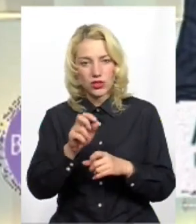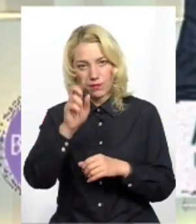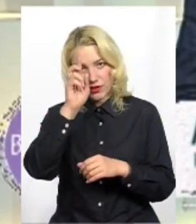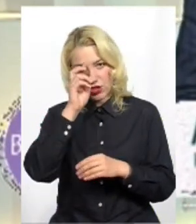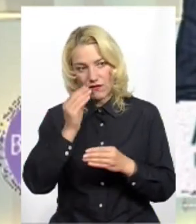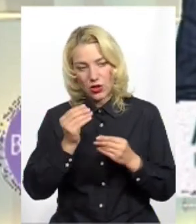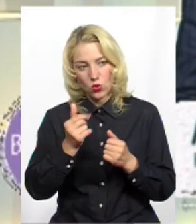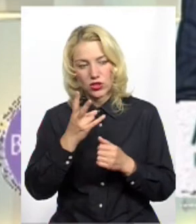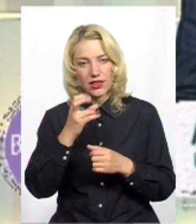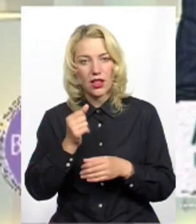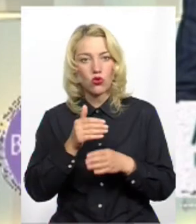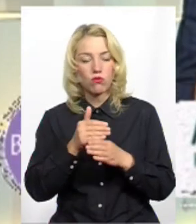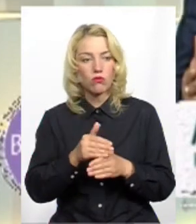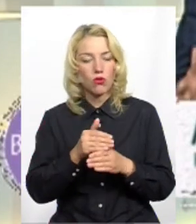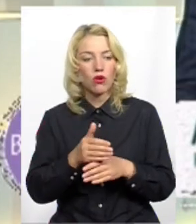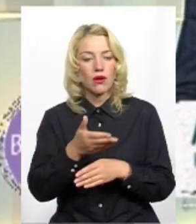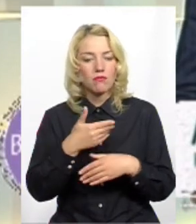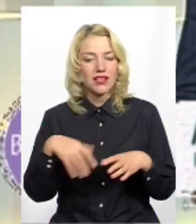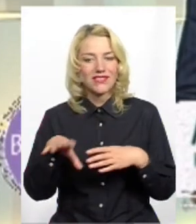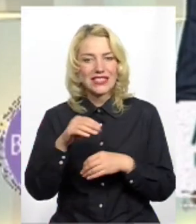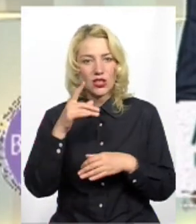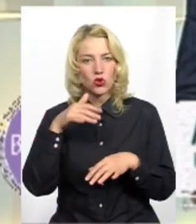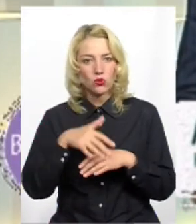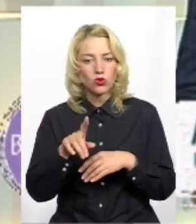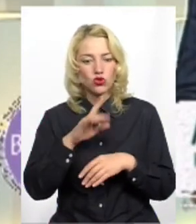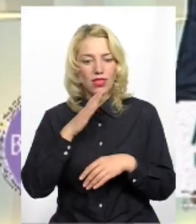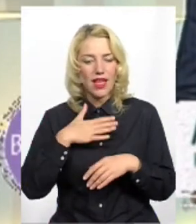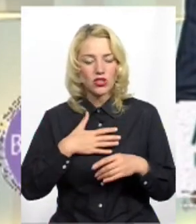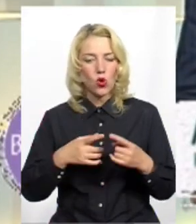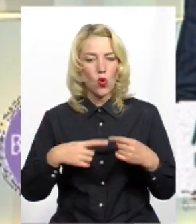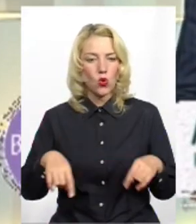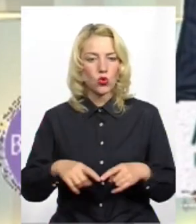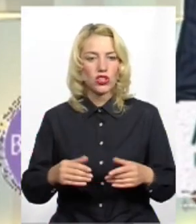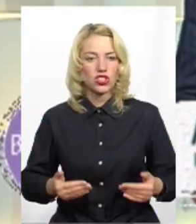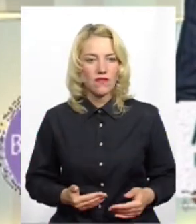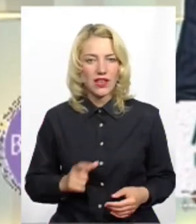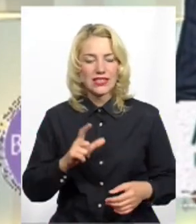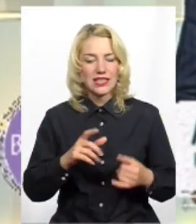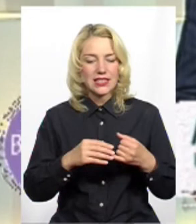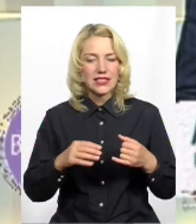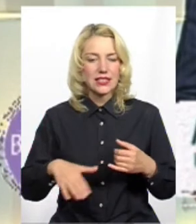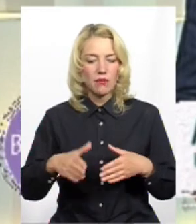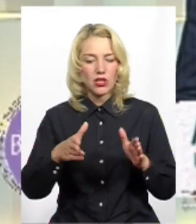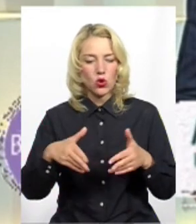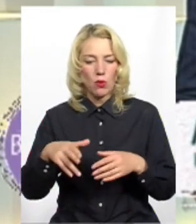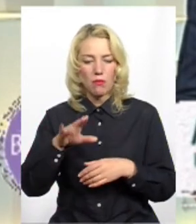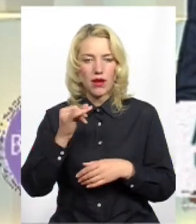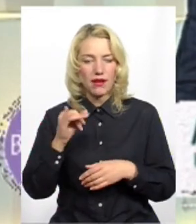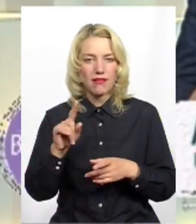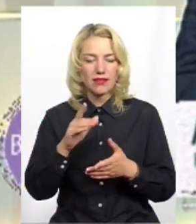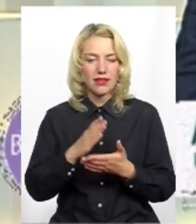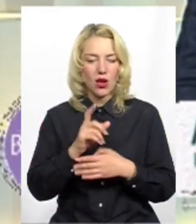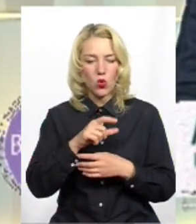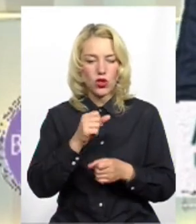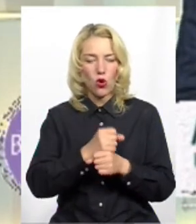державних коштів на допомогу. Ми всі розуміємо, що наш округ живе з землі, живе з городів, тих поїв, які є. Люди